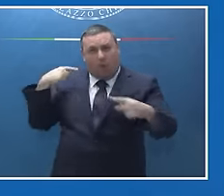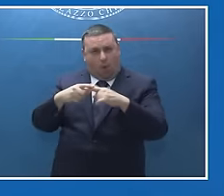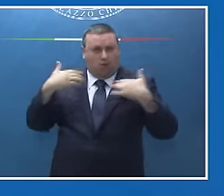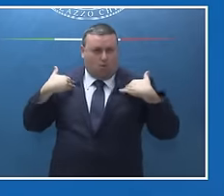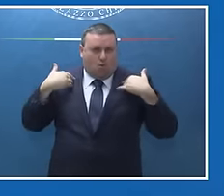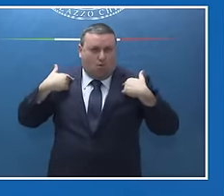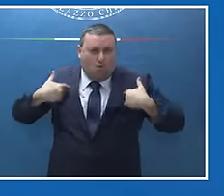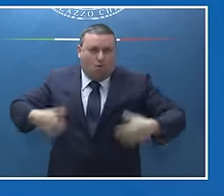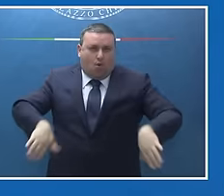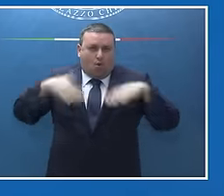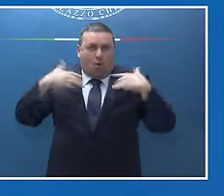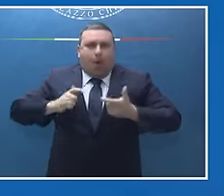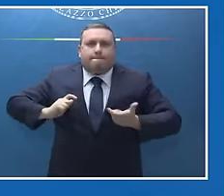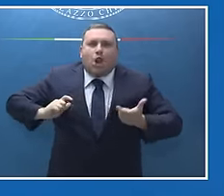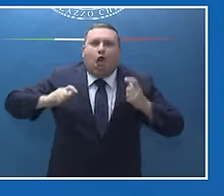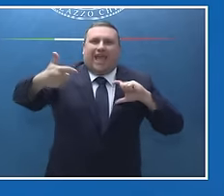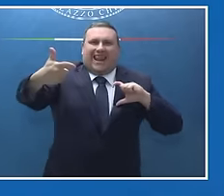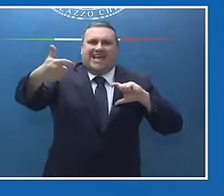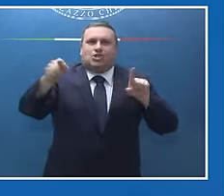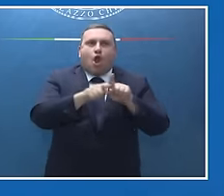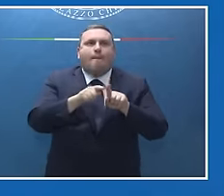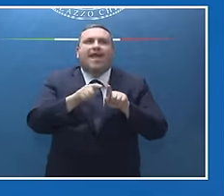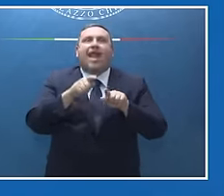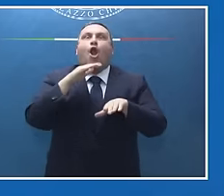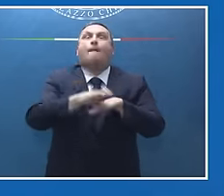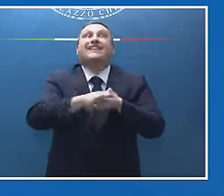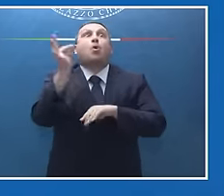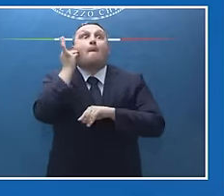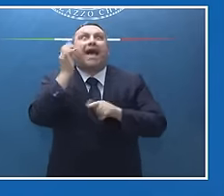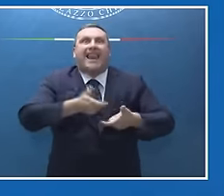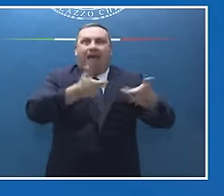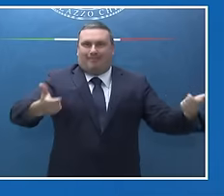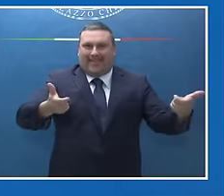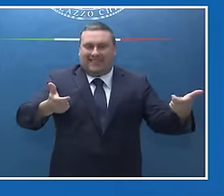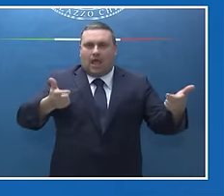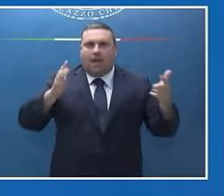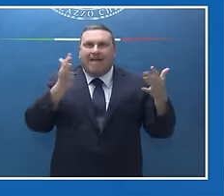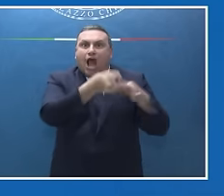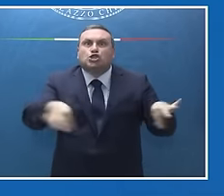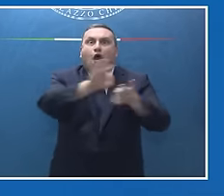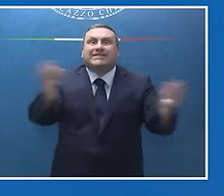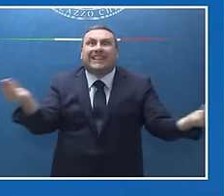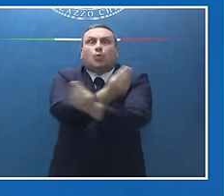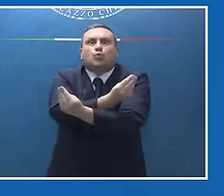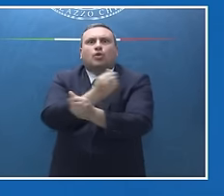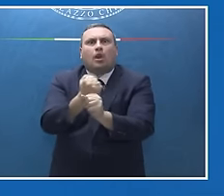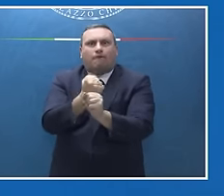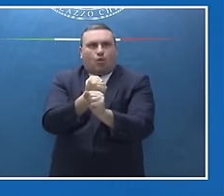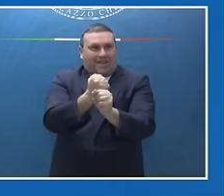progresso che ottimizza le competenze umane, ma la sostituzione di lavoro alla quale